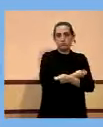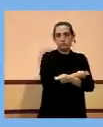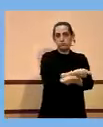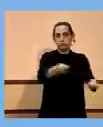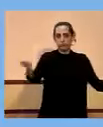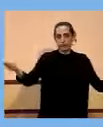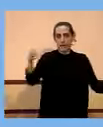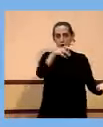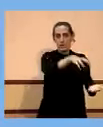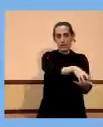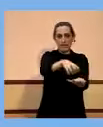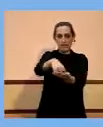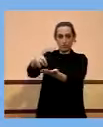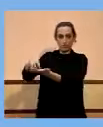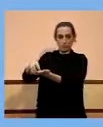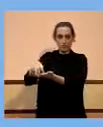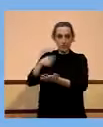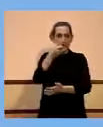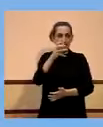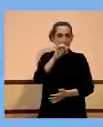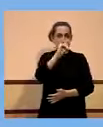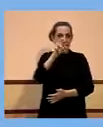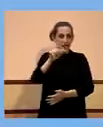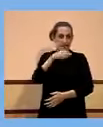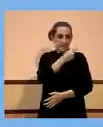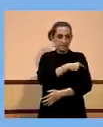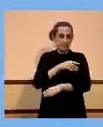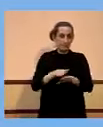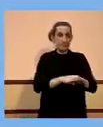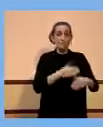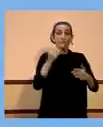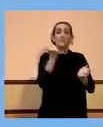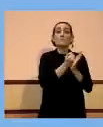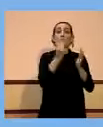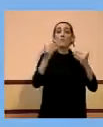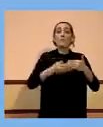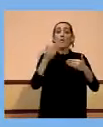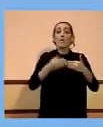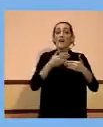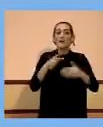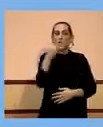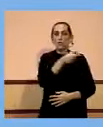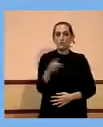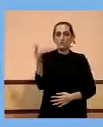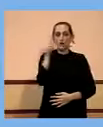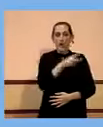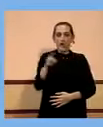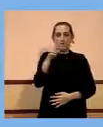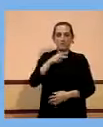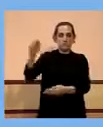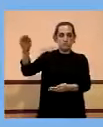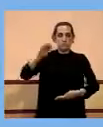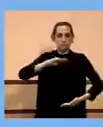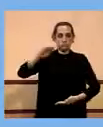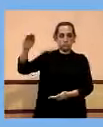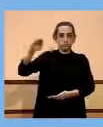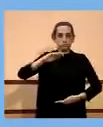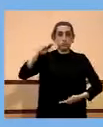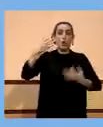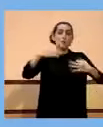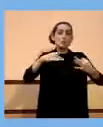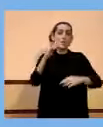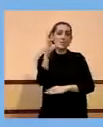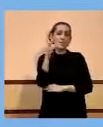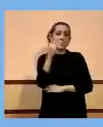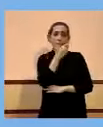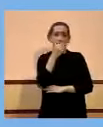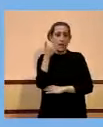territori. Moderna, com vostès veuen, va arribant cada 15 dies i normalment arriba els divendres per la tarda